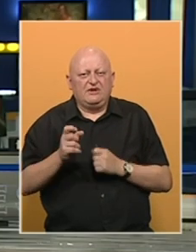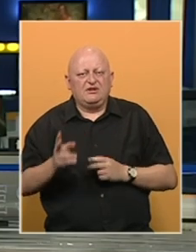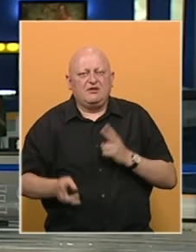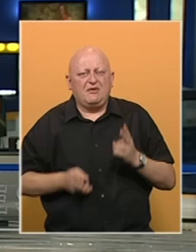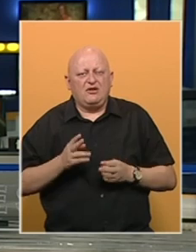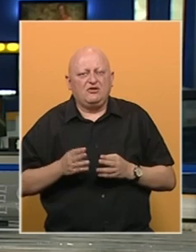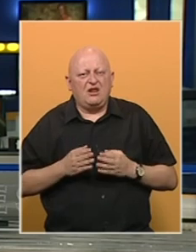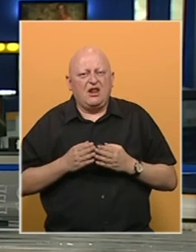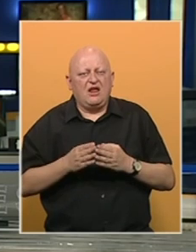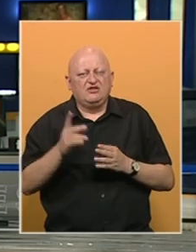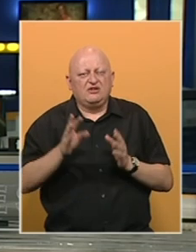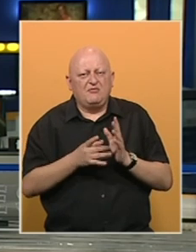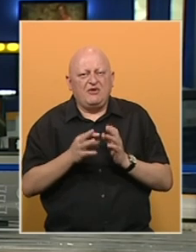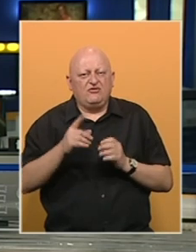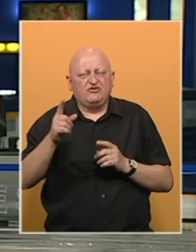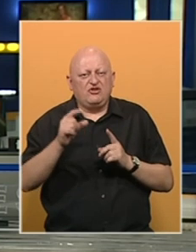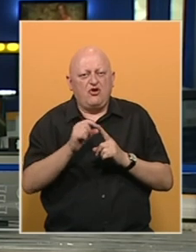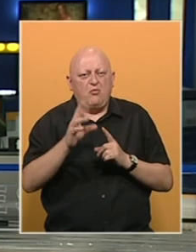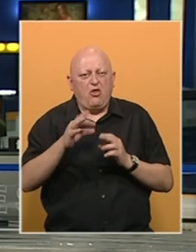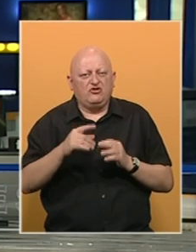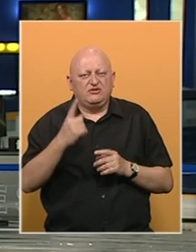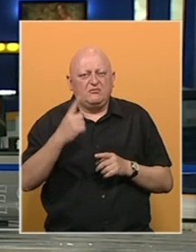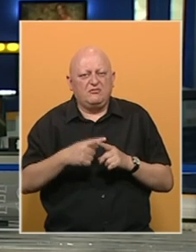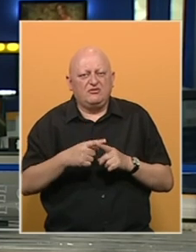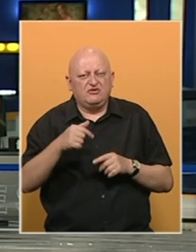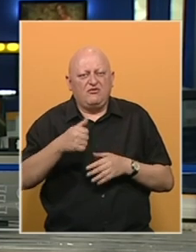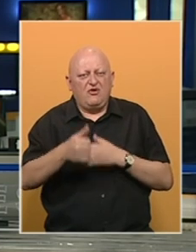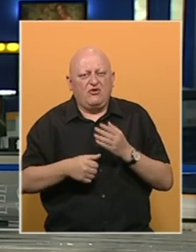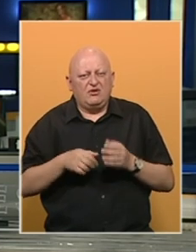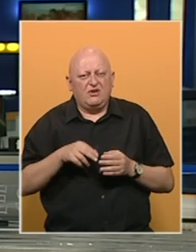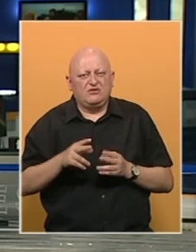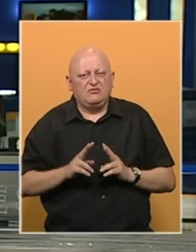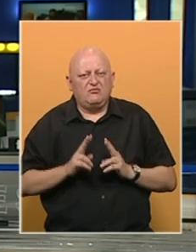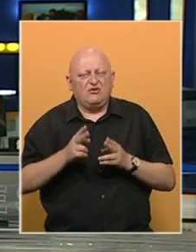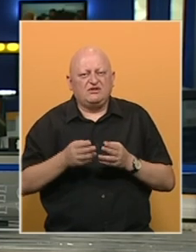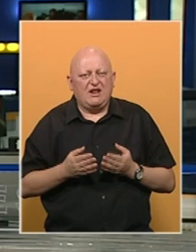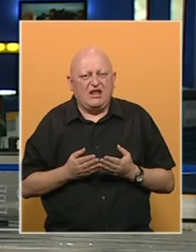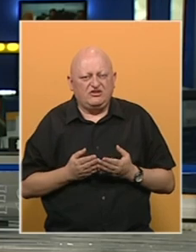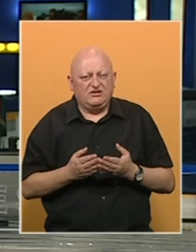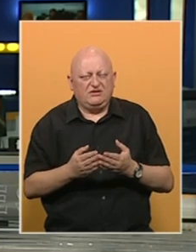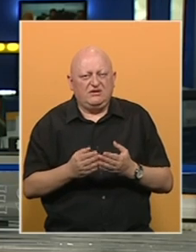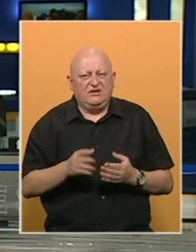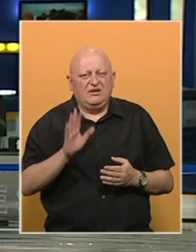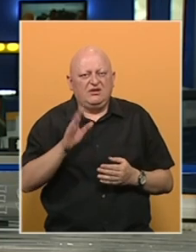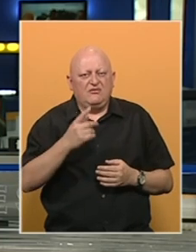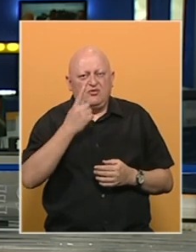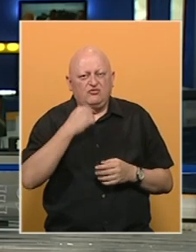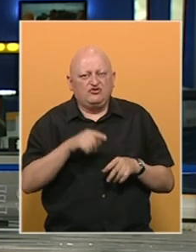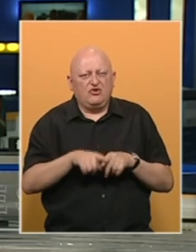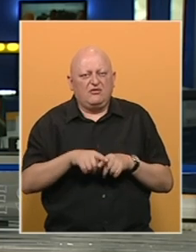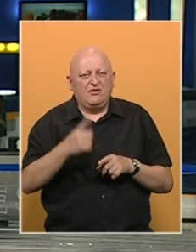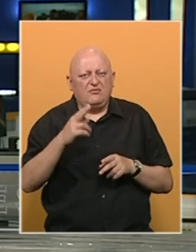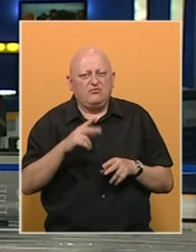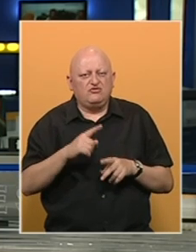Tradicionalni maraton lađa od Metkovića do Ploča prvi put su ove godine pohodole Mostarske lađarke. Njihove muške